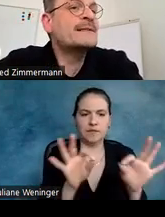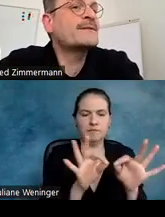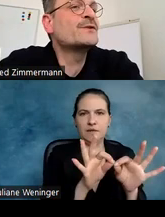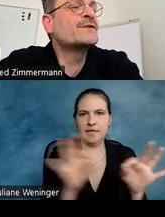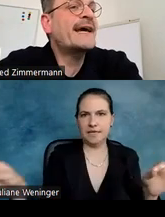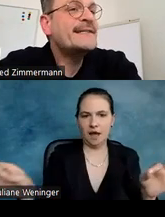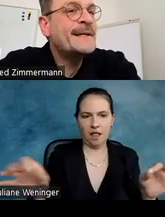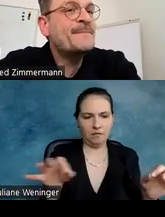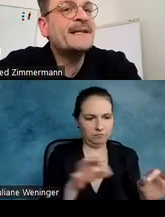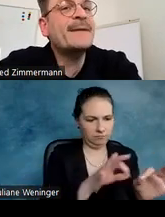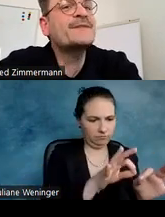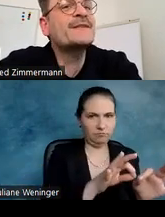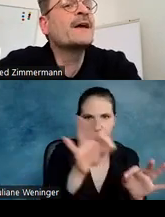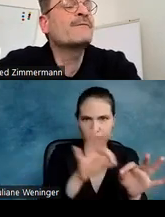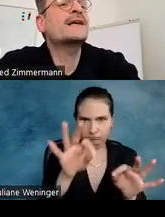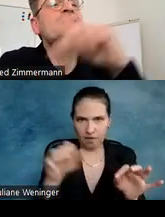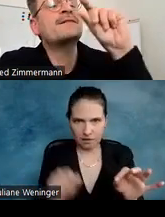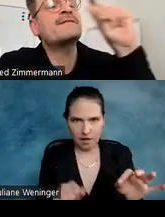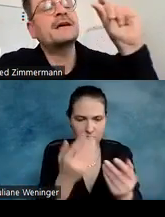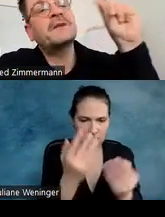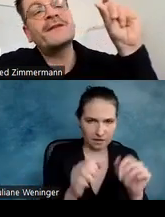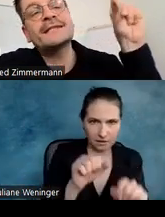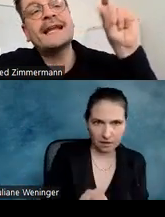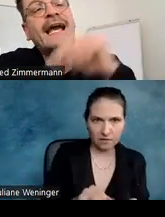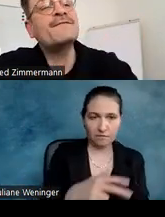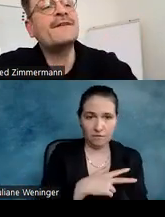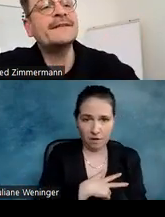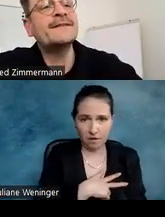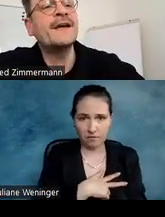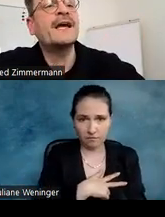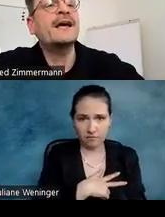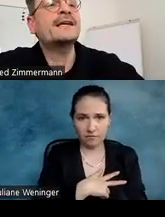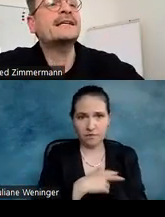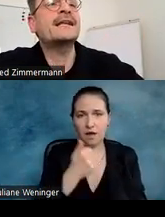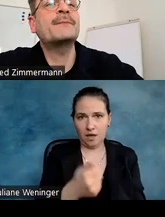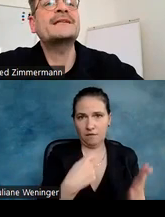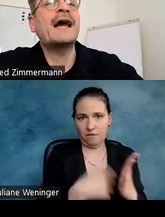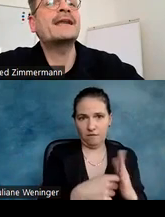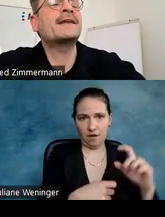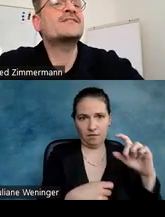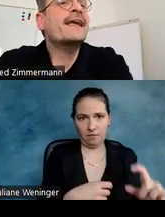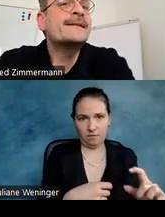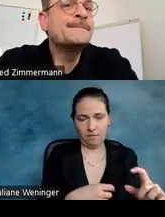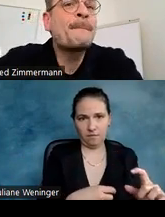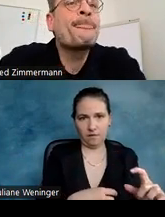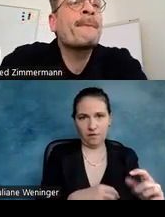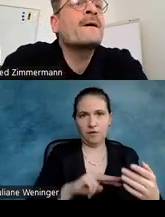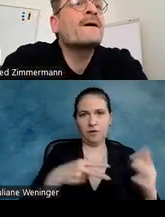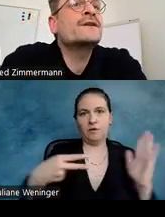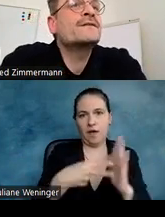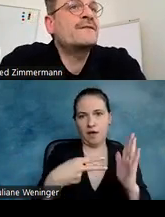ausmessen und berechnen, indem Sie wirklich quasi den einen Wert mit dem anderen teilen.